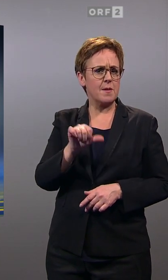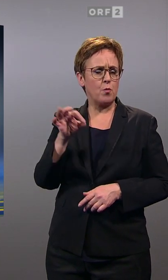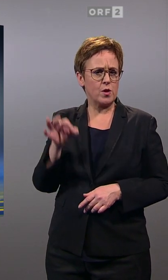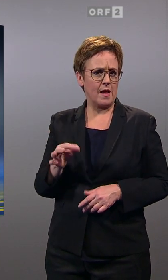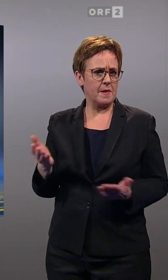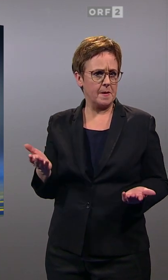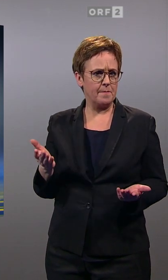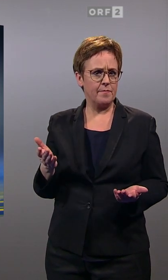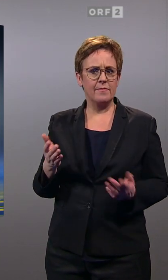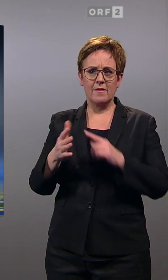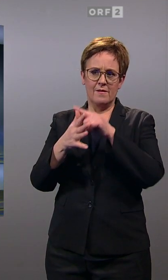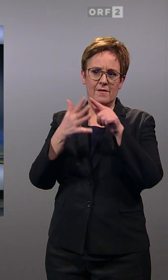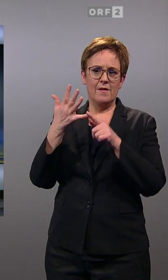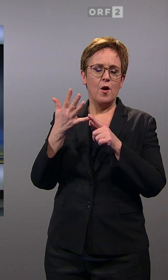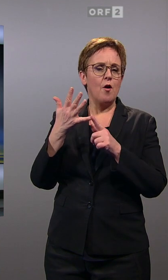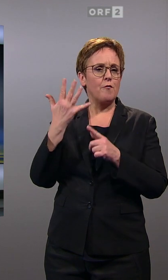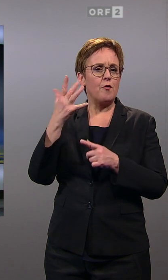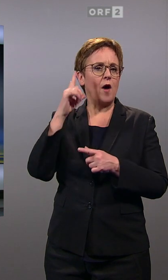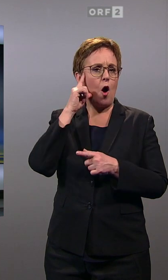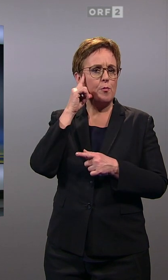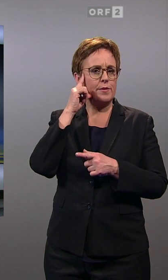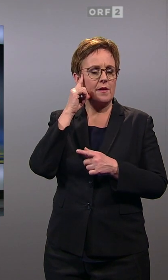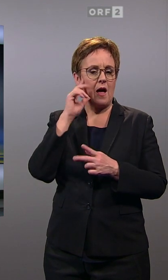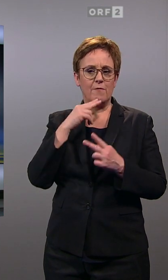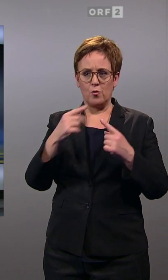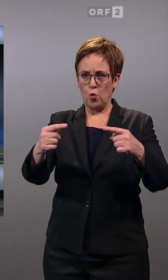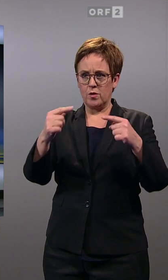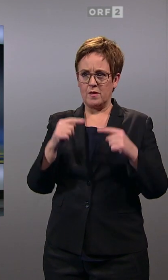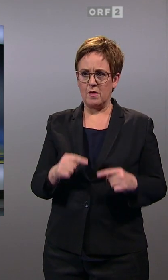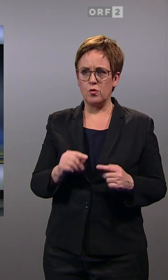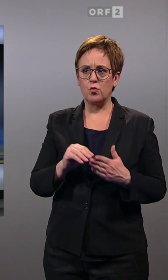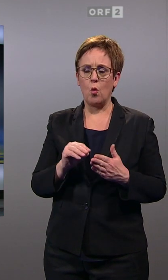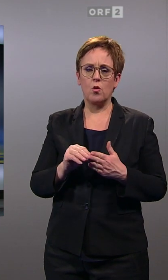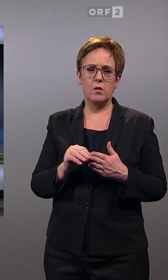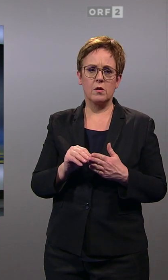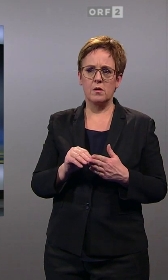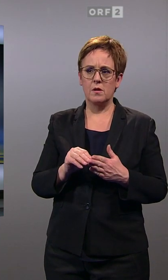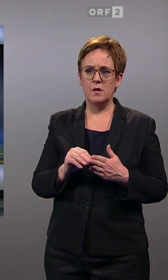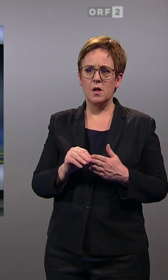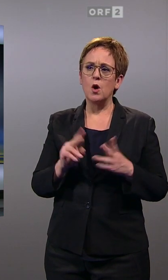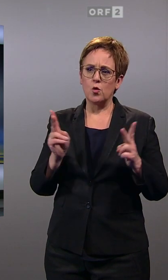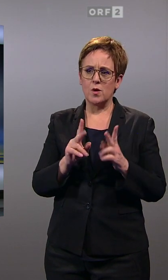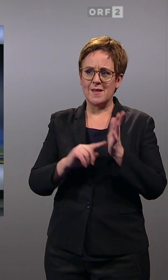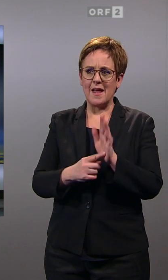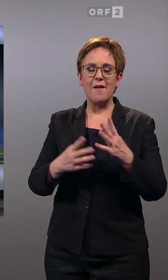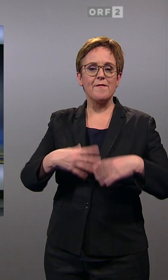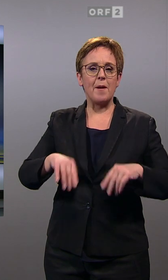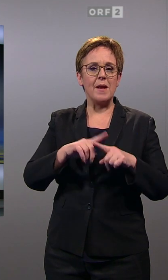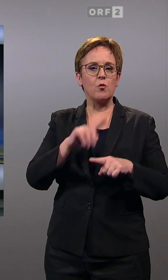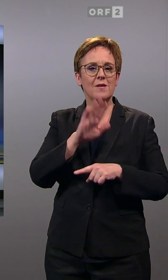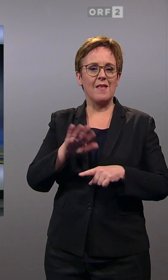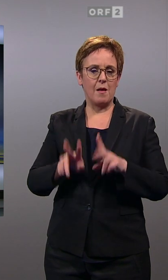Das sind die Top 5 der Gefragten. Weiter unten kommt dann noch, aber das wollten wir Ihnen nicht vorenthalten, Familie und